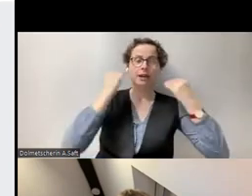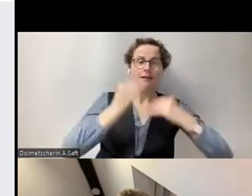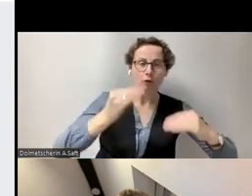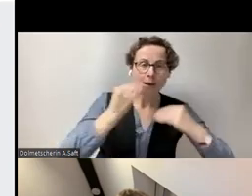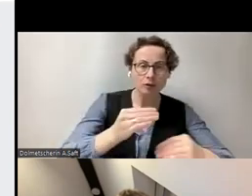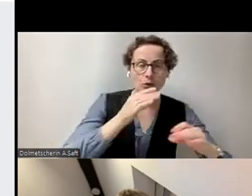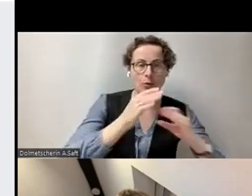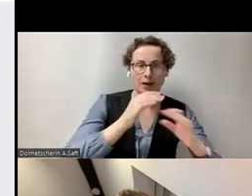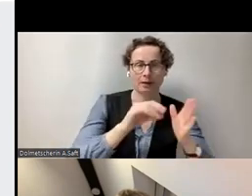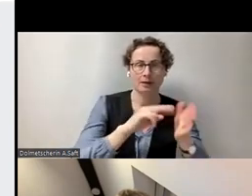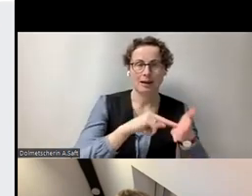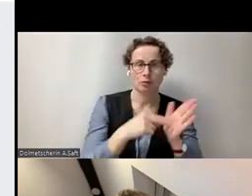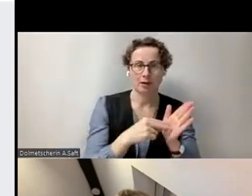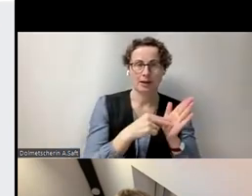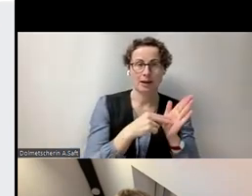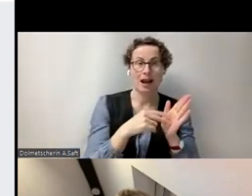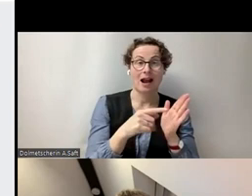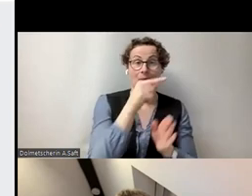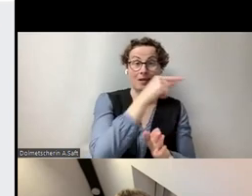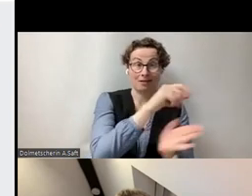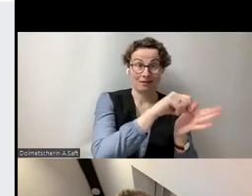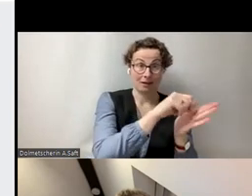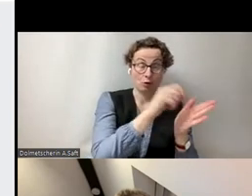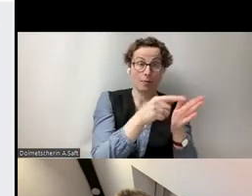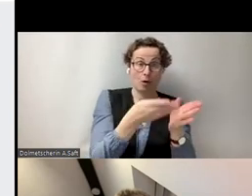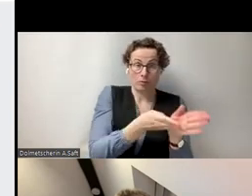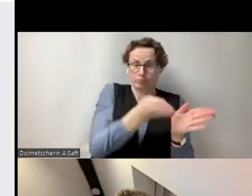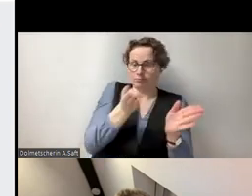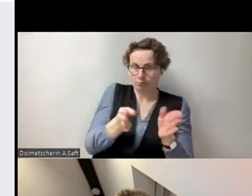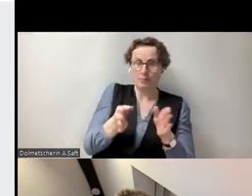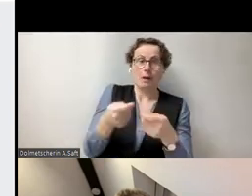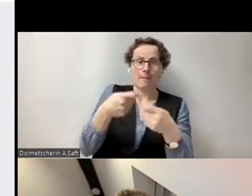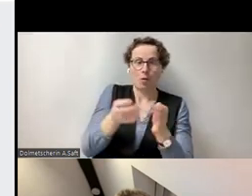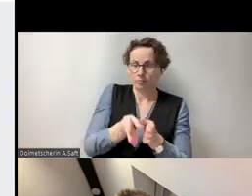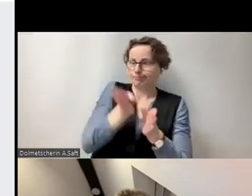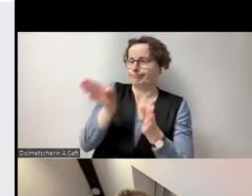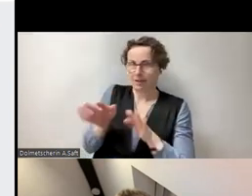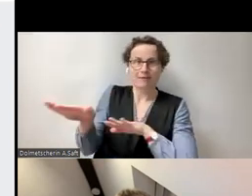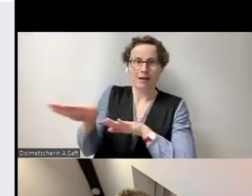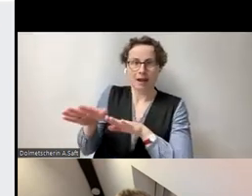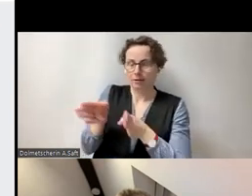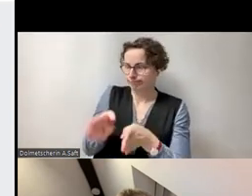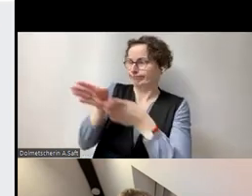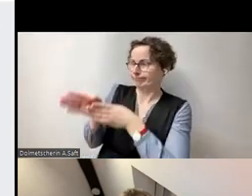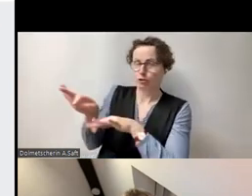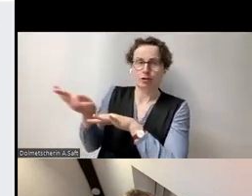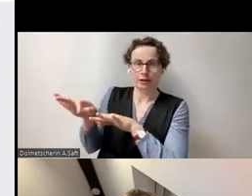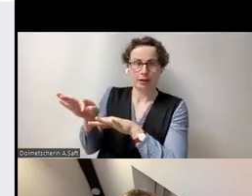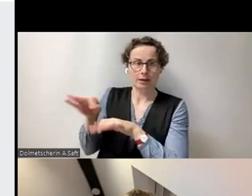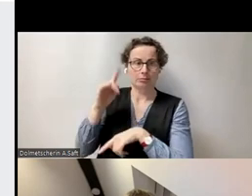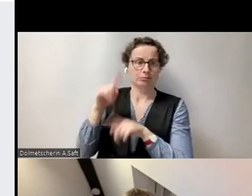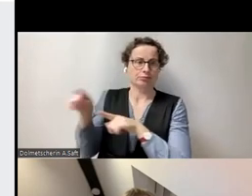Es umfasst auch Bau, Verkehr, Strategien und sogenannte Policies.